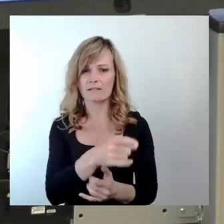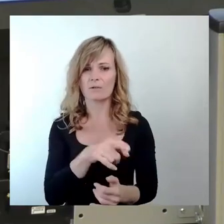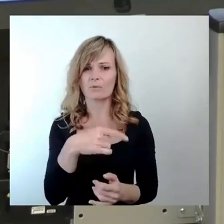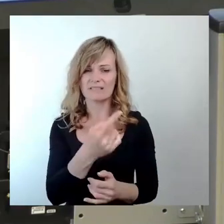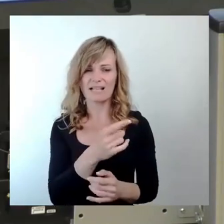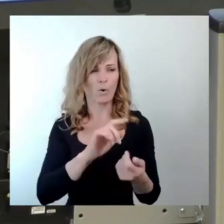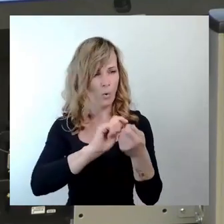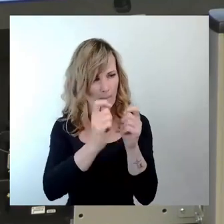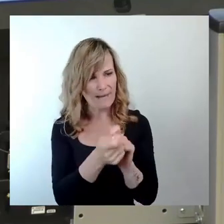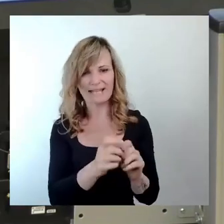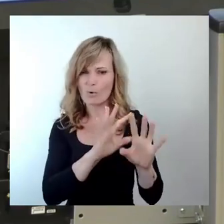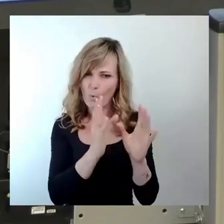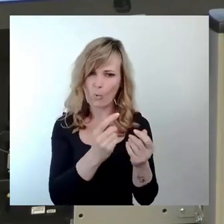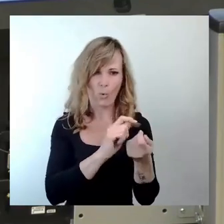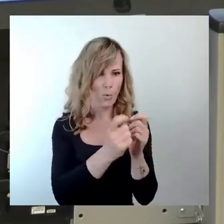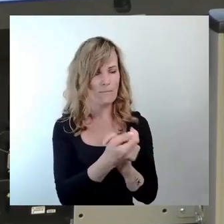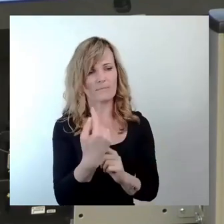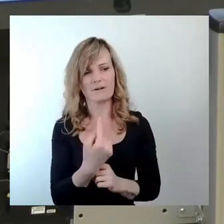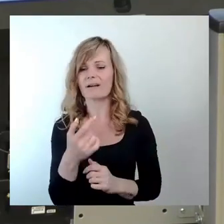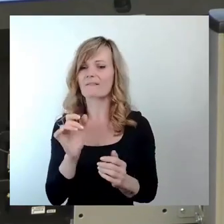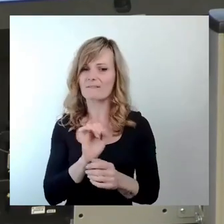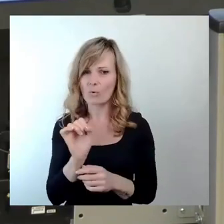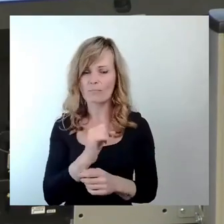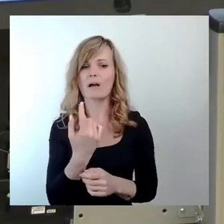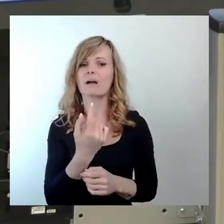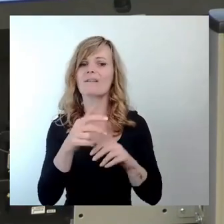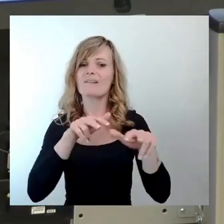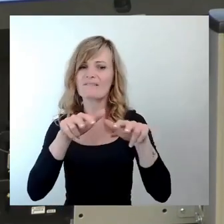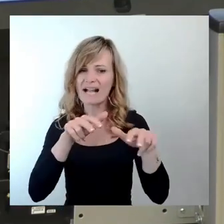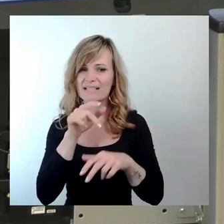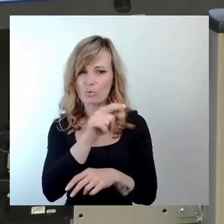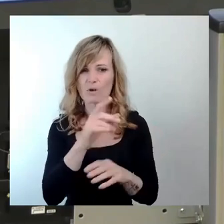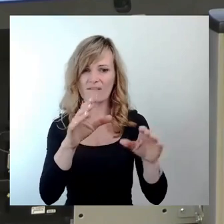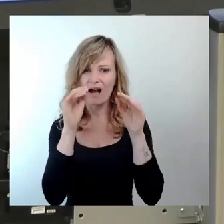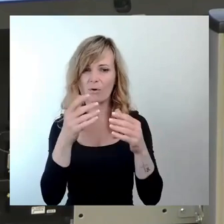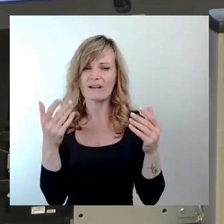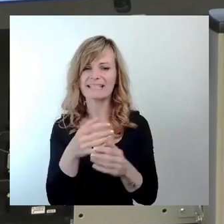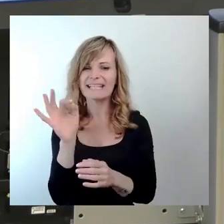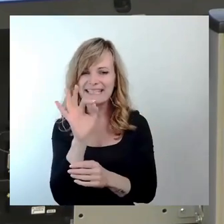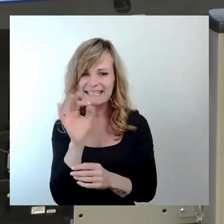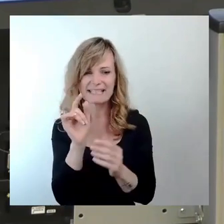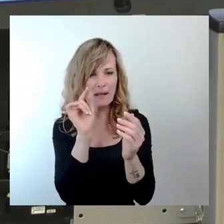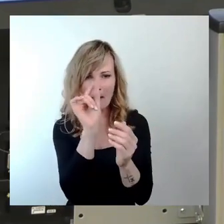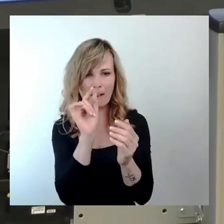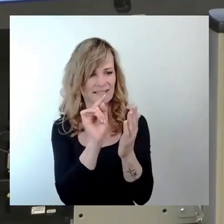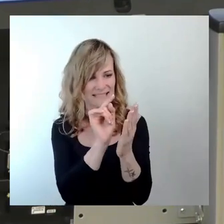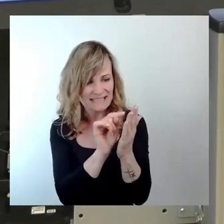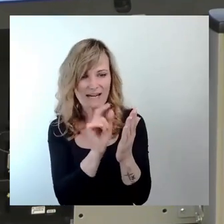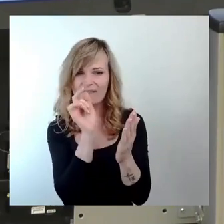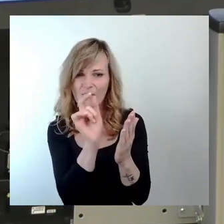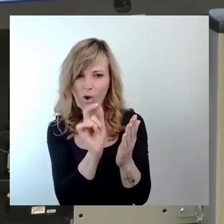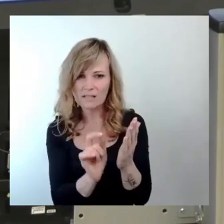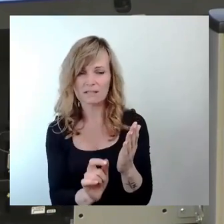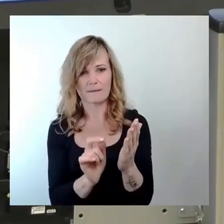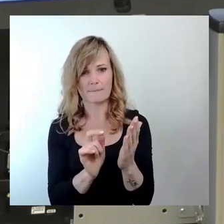Erfahrung mit der Verwaltung ist, sie nimmt jeden kleinen Anlass, um eben nicht im Sinne des